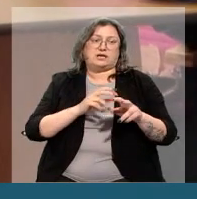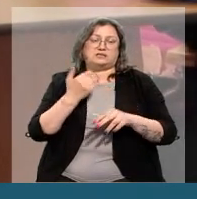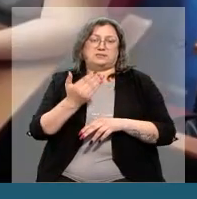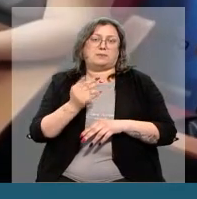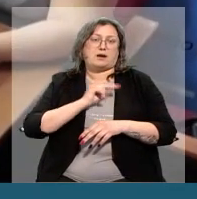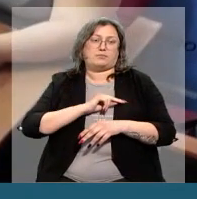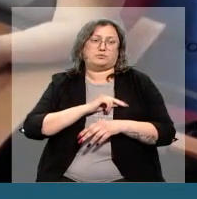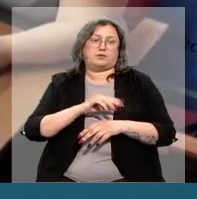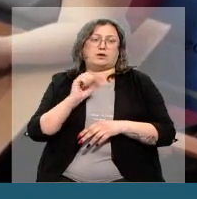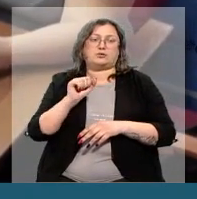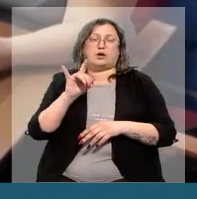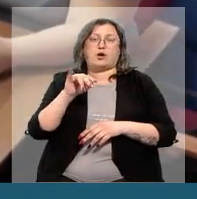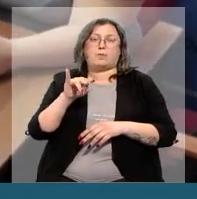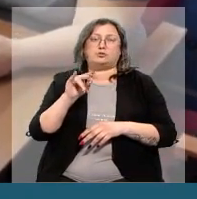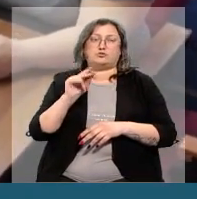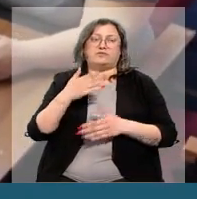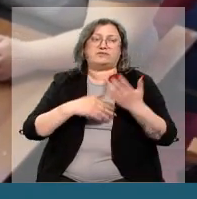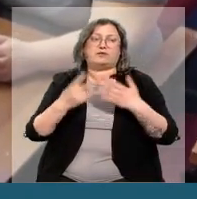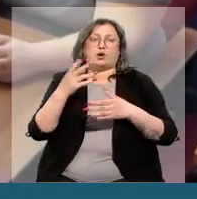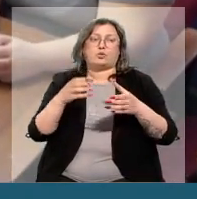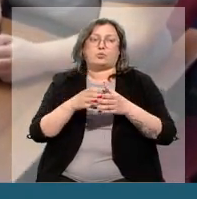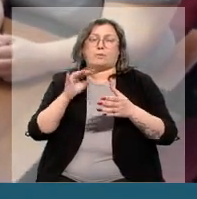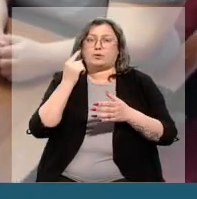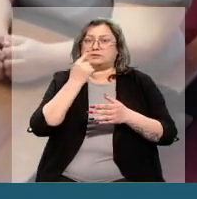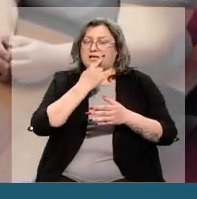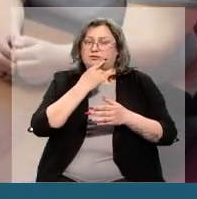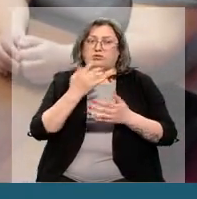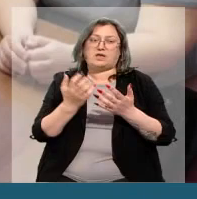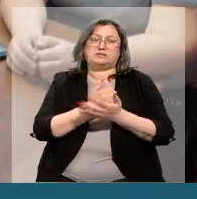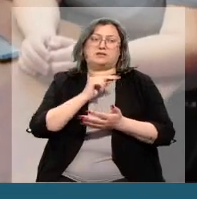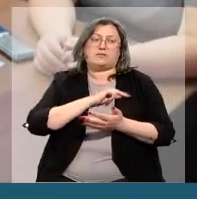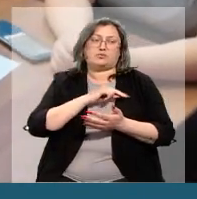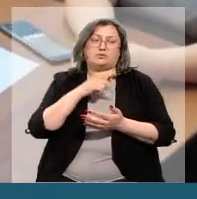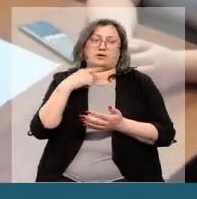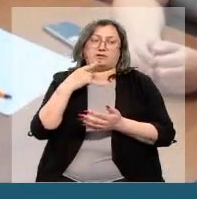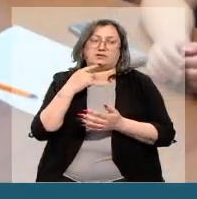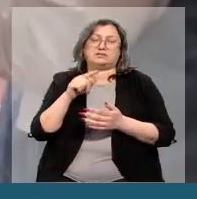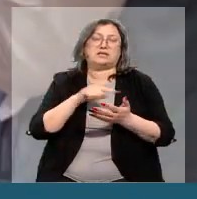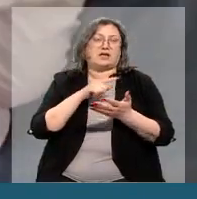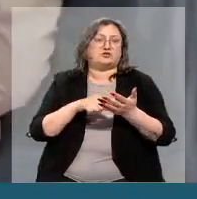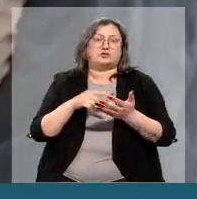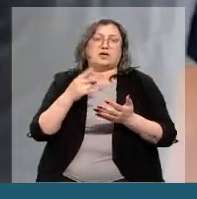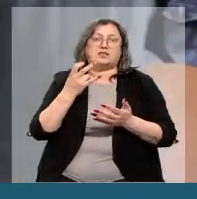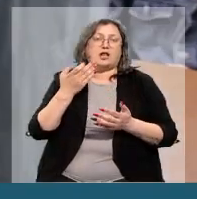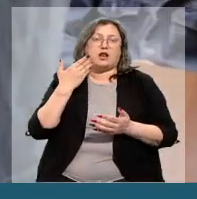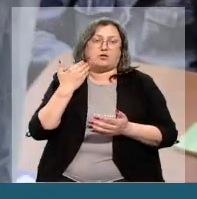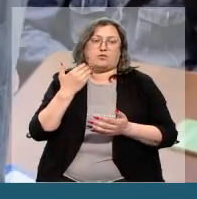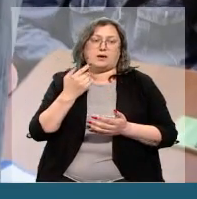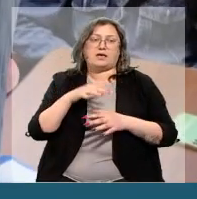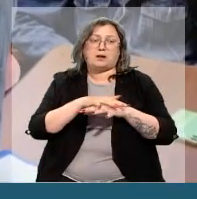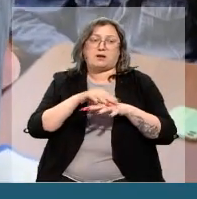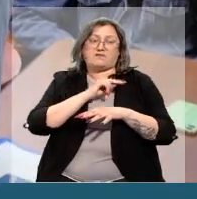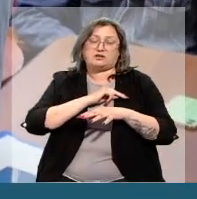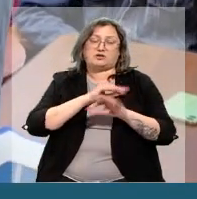работу. Анатолий Романчук – инвалид второй группы по зрению. Найти работу, говорит, задача не из лёгких. Ярмарка